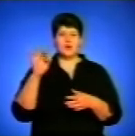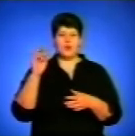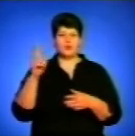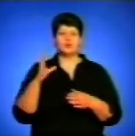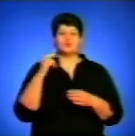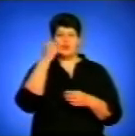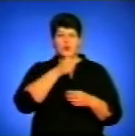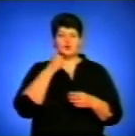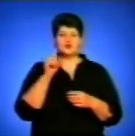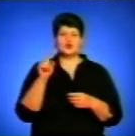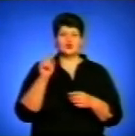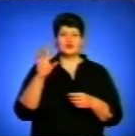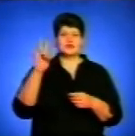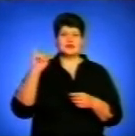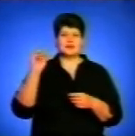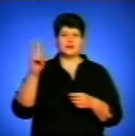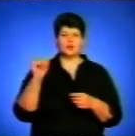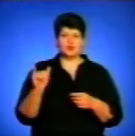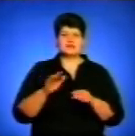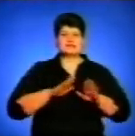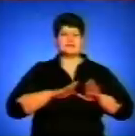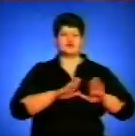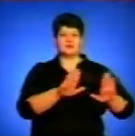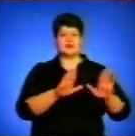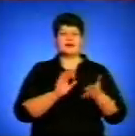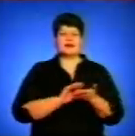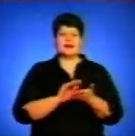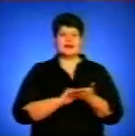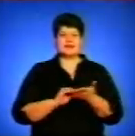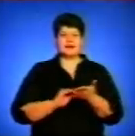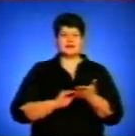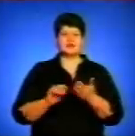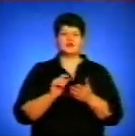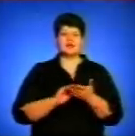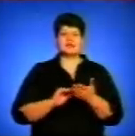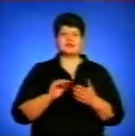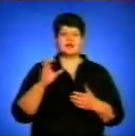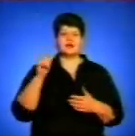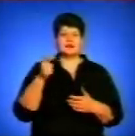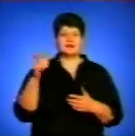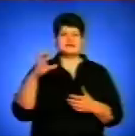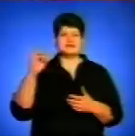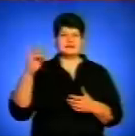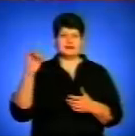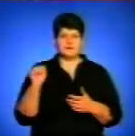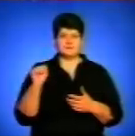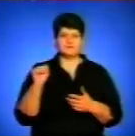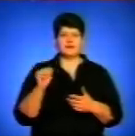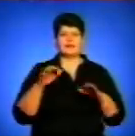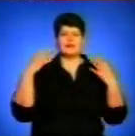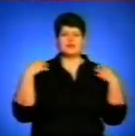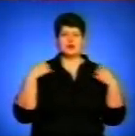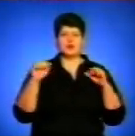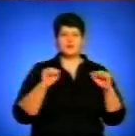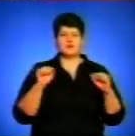Лауреатами цьогорічного конкурсу стали заступник редактора газети «Вільне життя», журналістка Галина Сіра, начальник управління освіти і